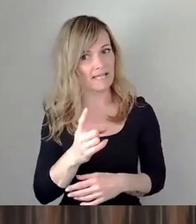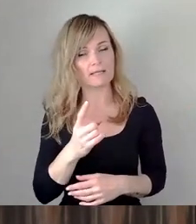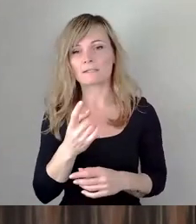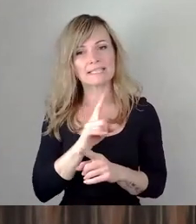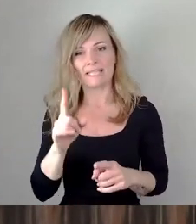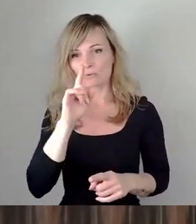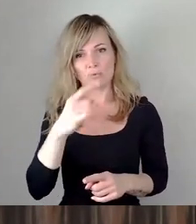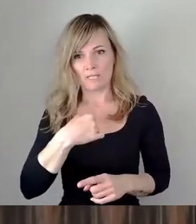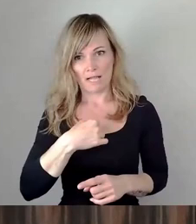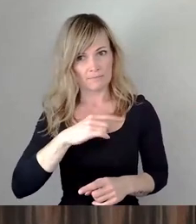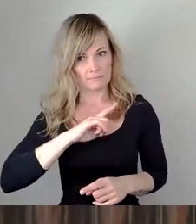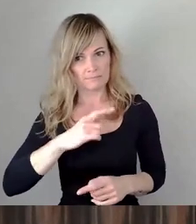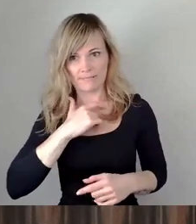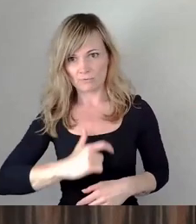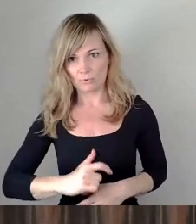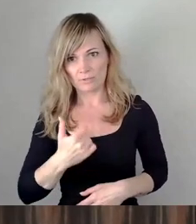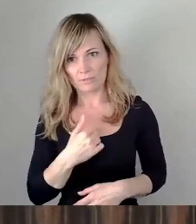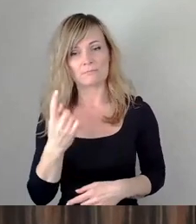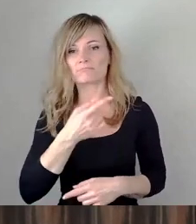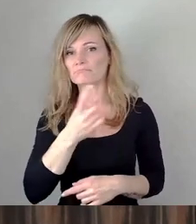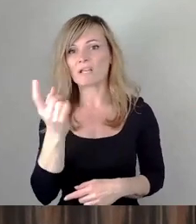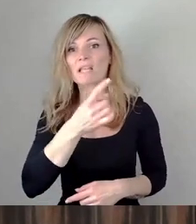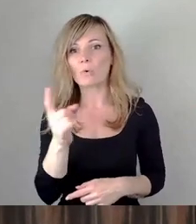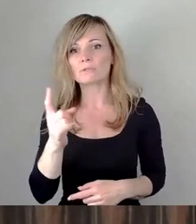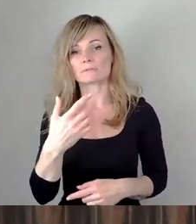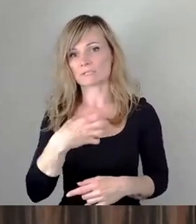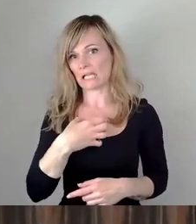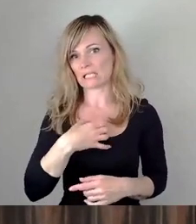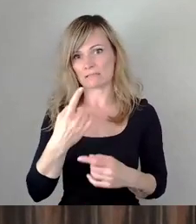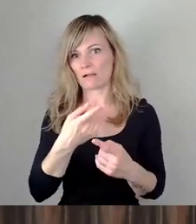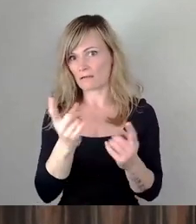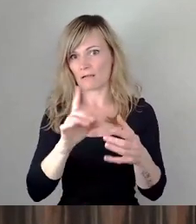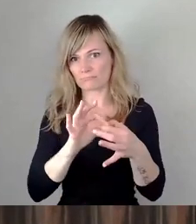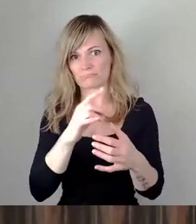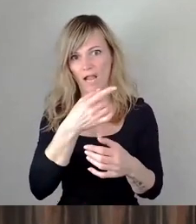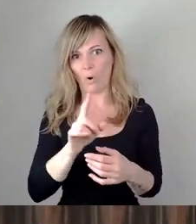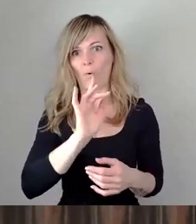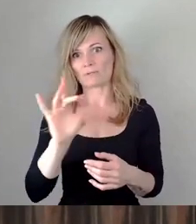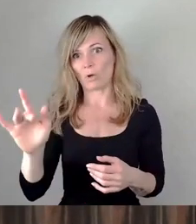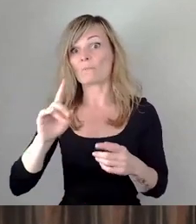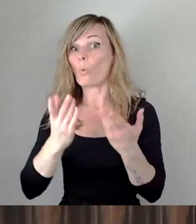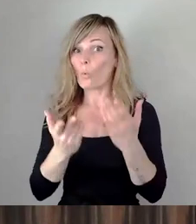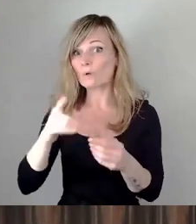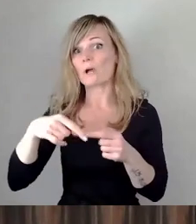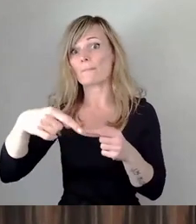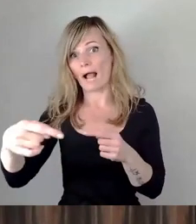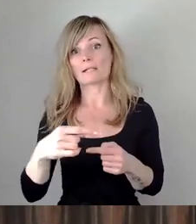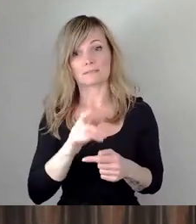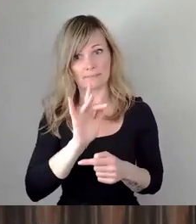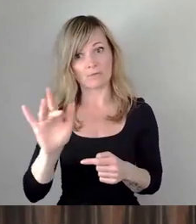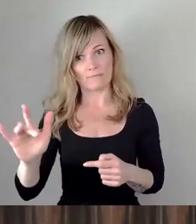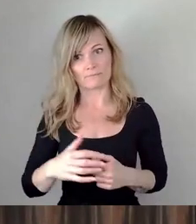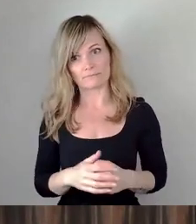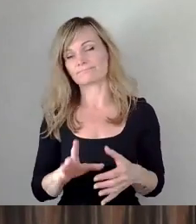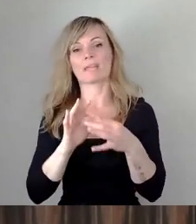persönlich, sondern Tausende Dresdner betrifft, beziehungsweise alsbald betreffen wird. Es geht mir um die